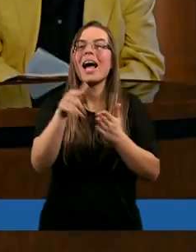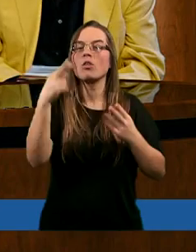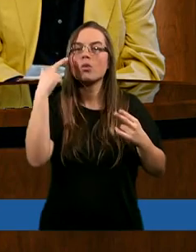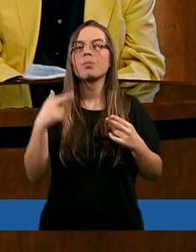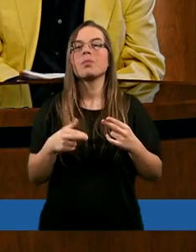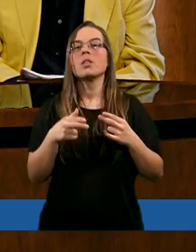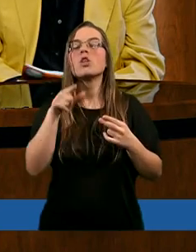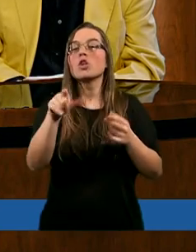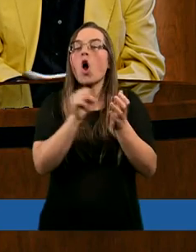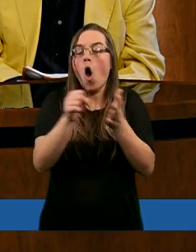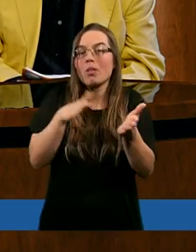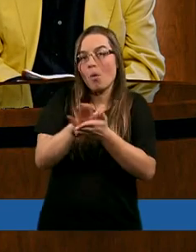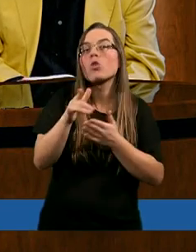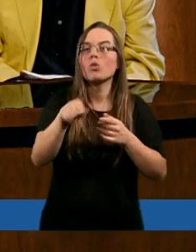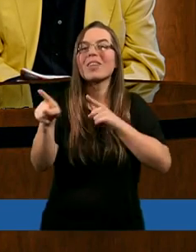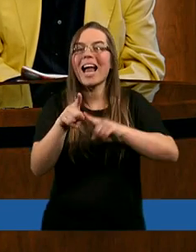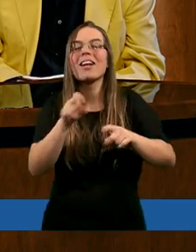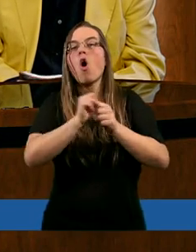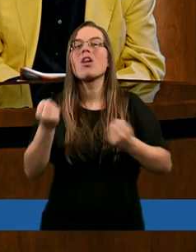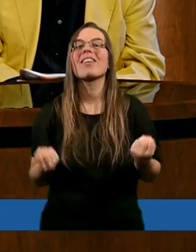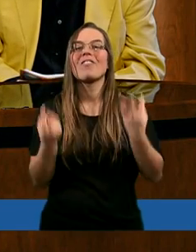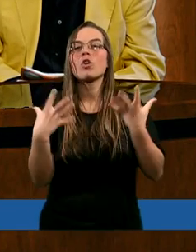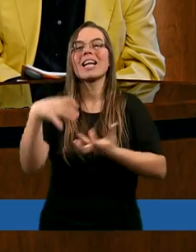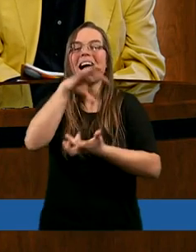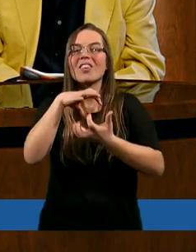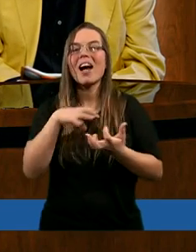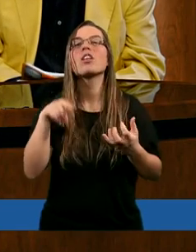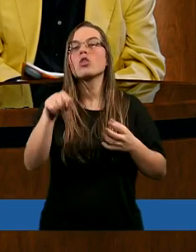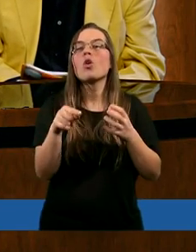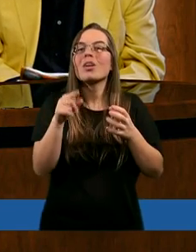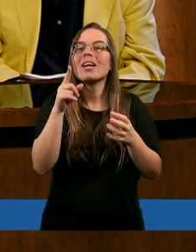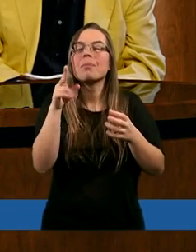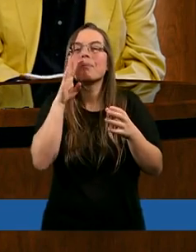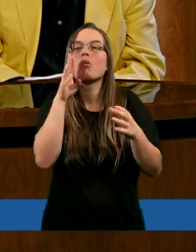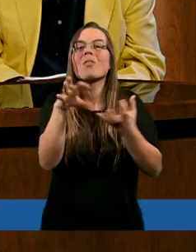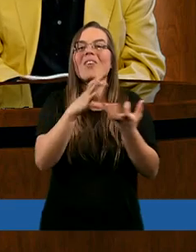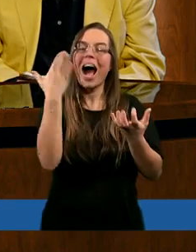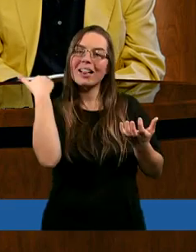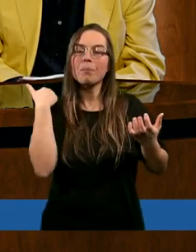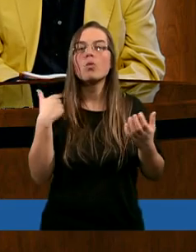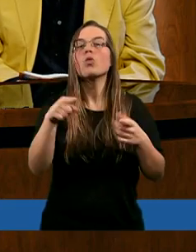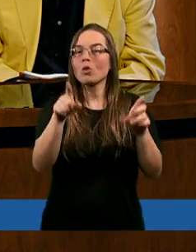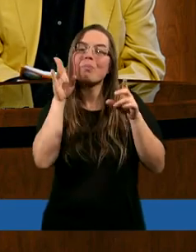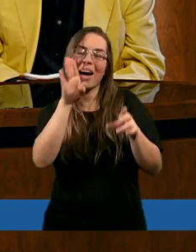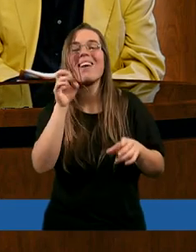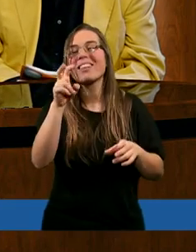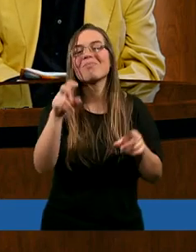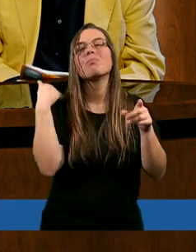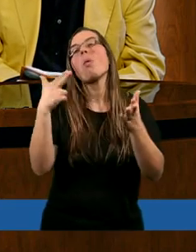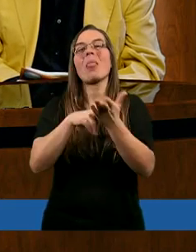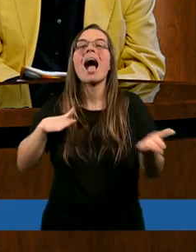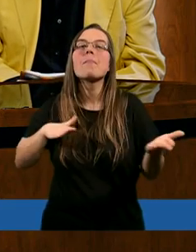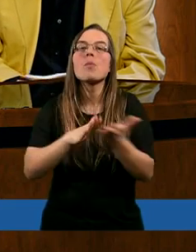Od początku, czyli od stworzenia świata pewnie. No, chociażby. No to tak, to prawda, że to był,